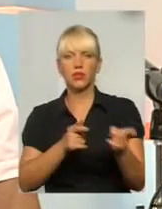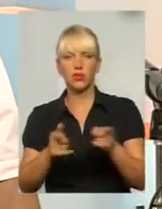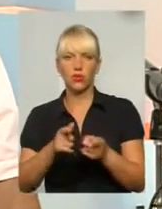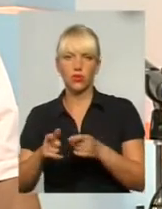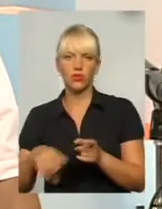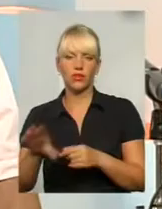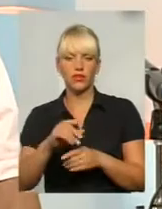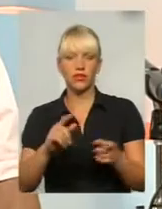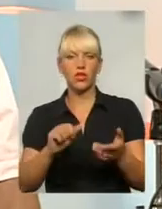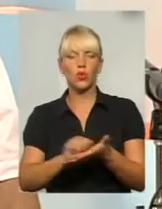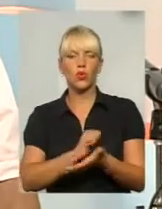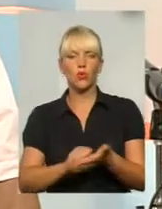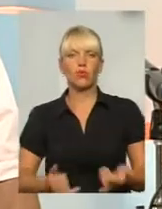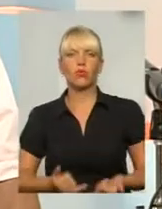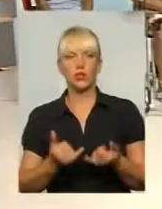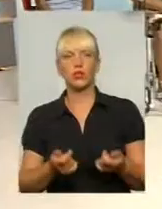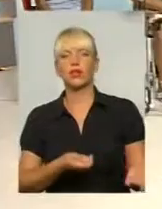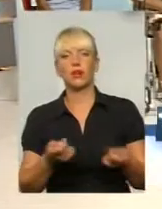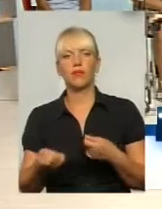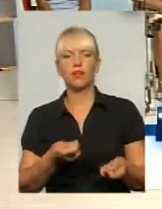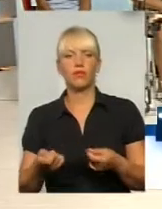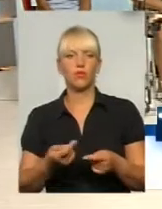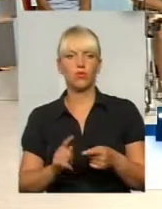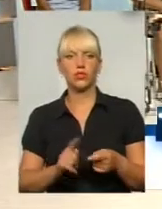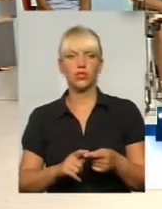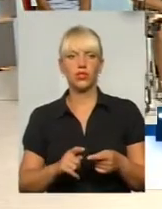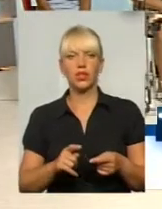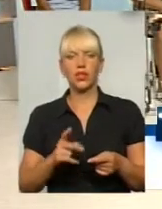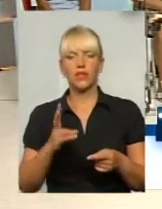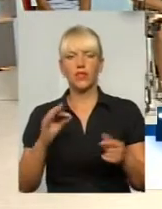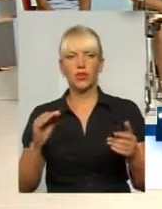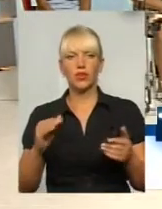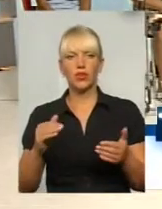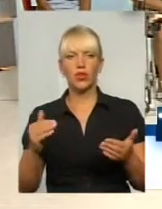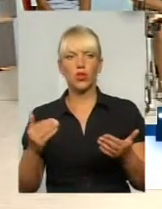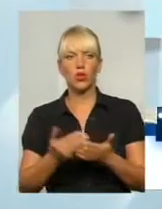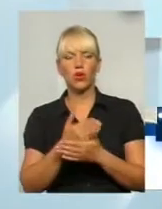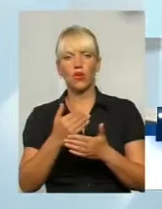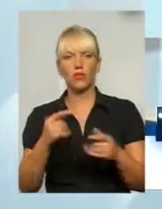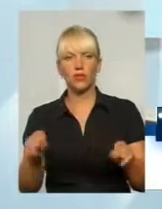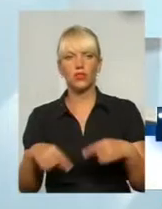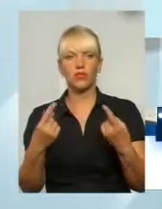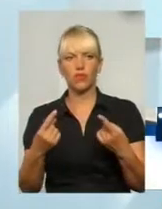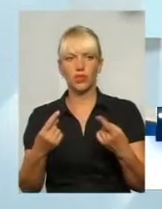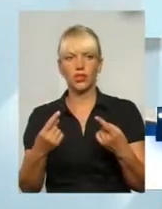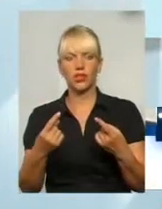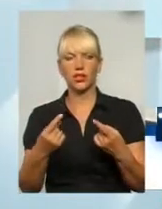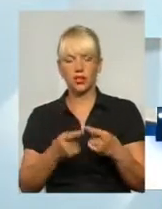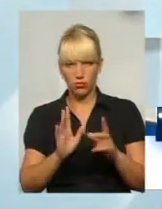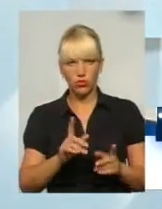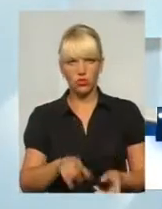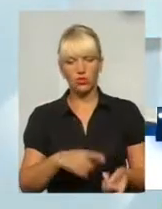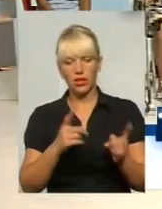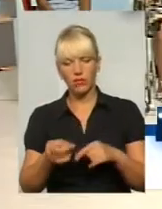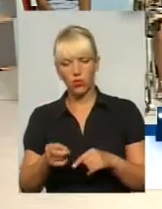реєстраційних документів для переводу людей, новостворене комунальне підприємство надії. То людей будуть переводити, чи вони їх будуть